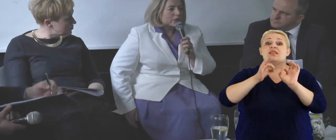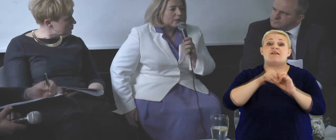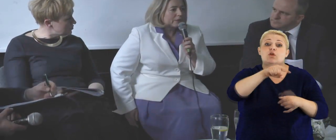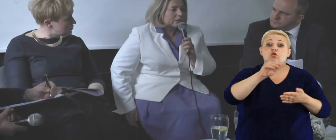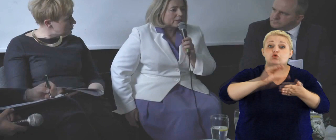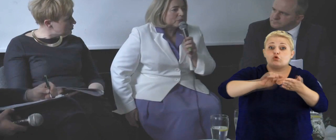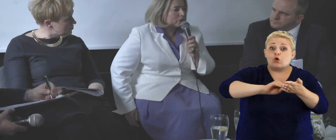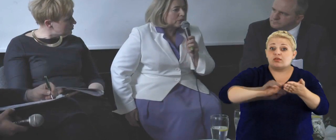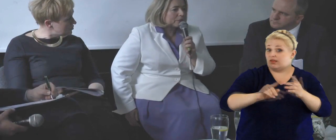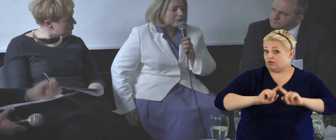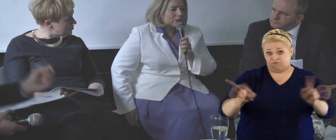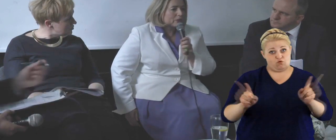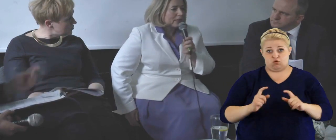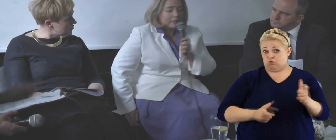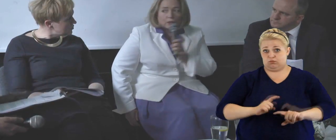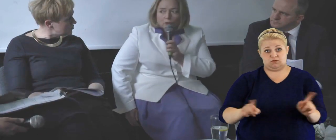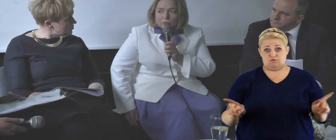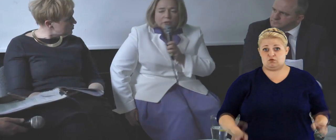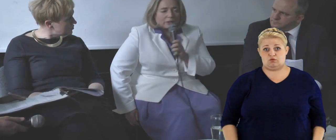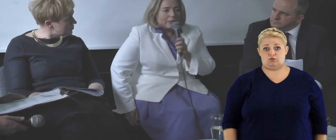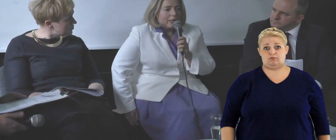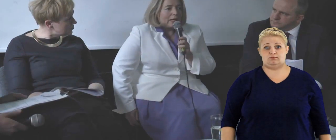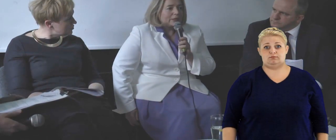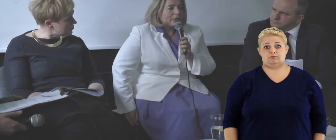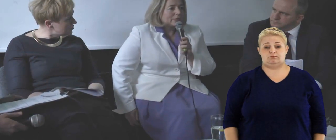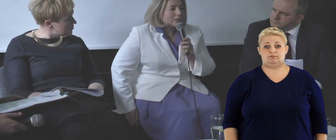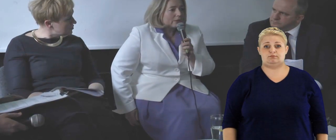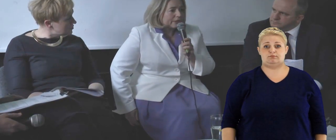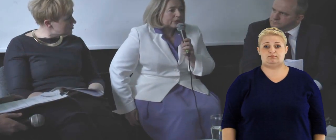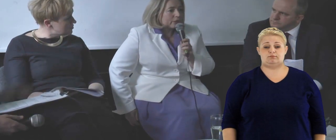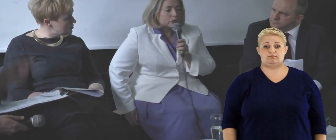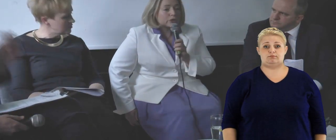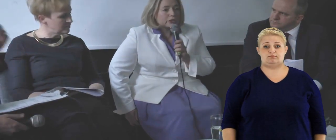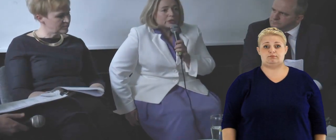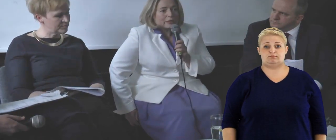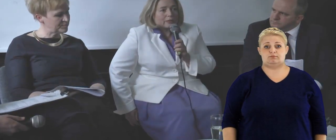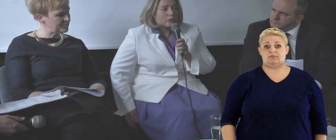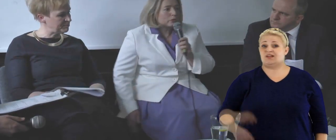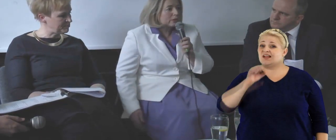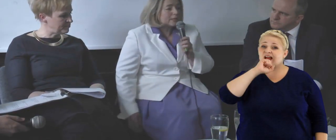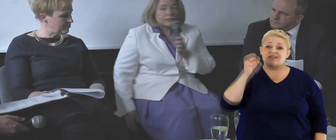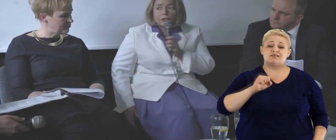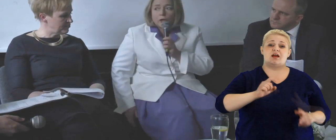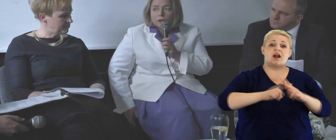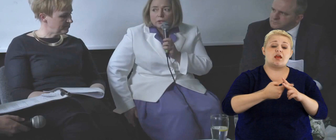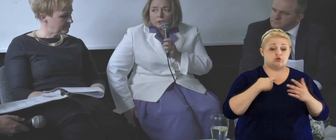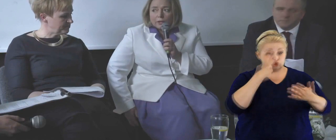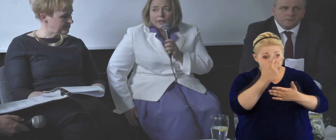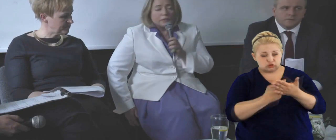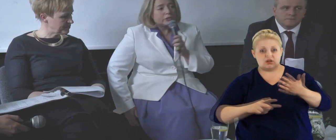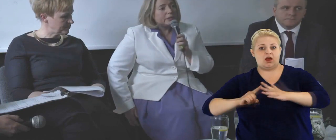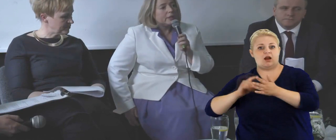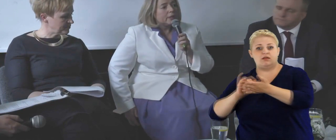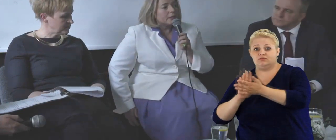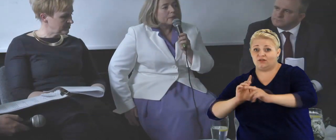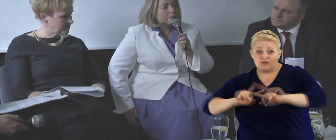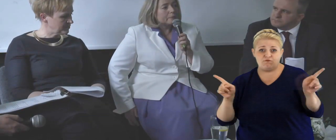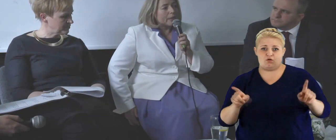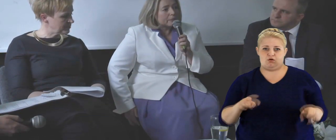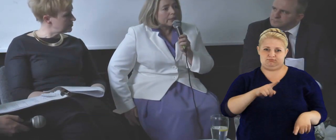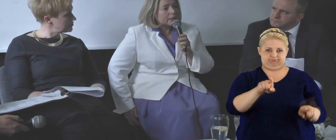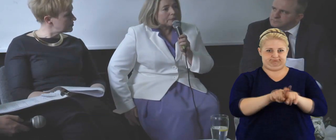w których nawet nie można prawie, że notatek robić, a nie rejestrować tego, co się czyta, no to to jest jakiś horror, czyli